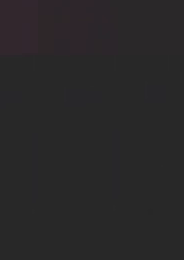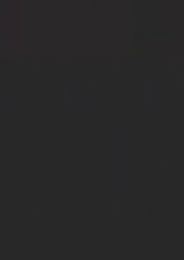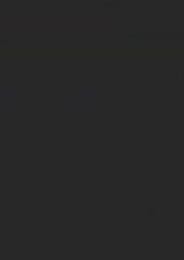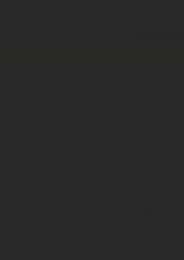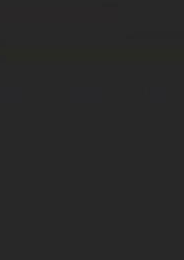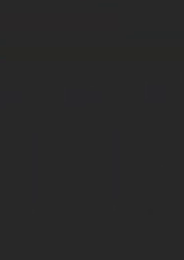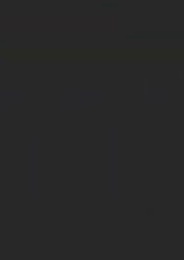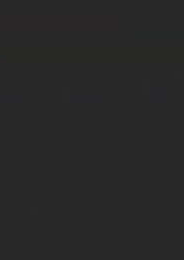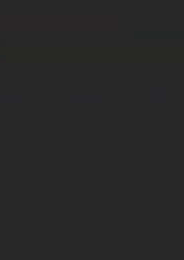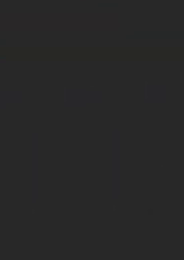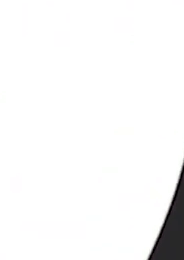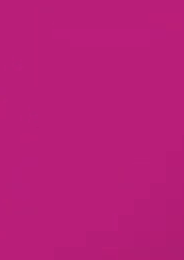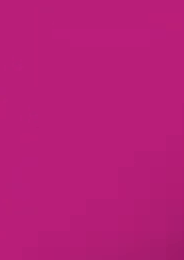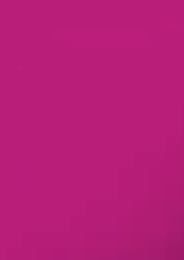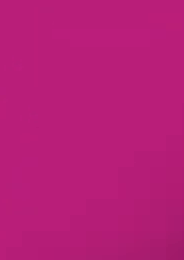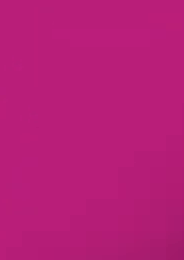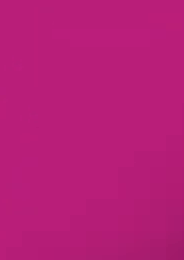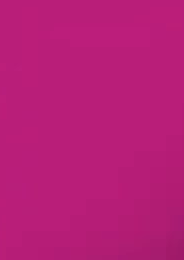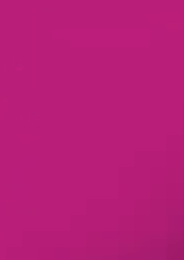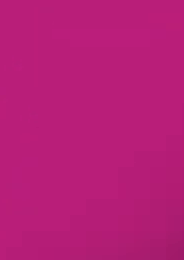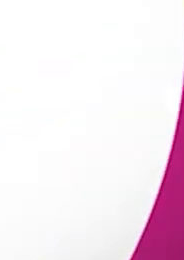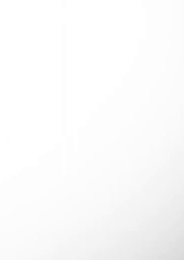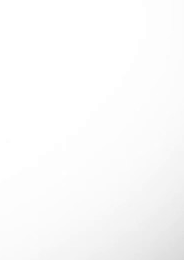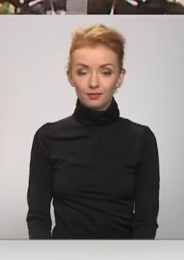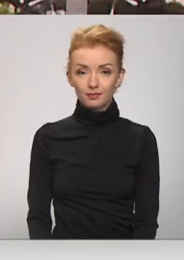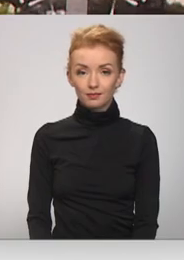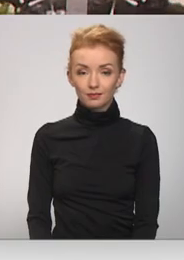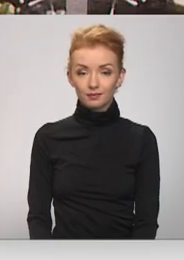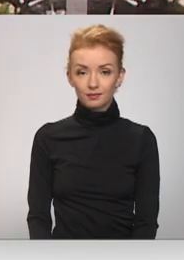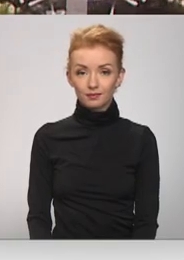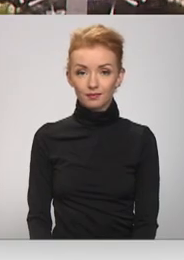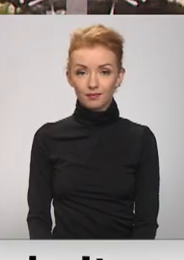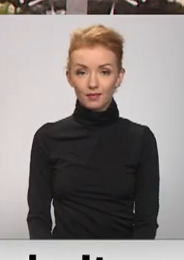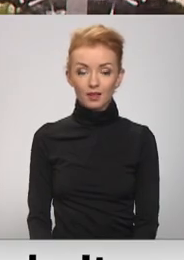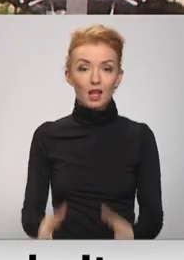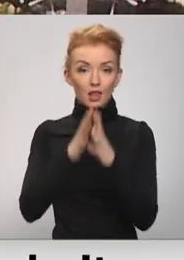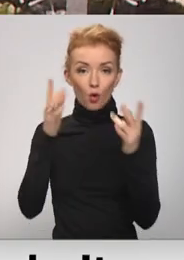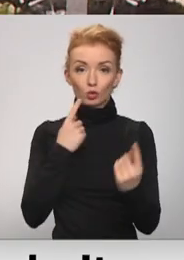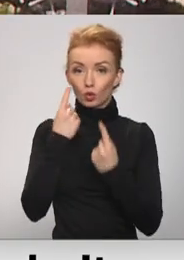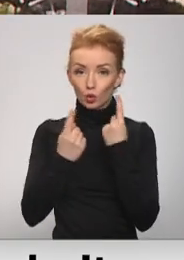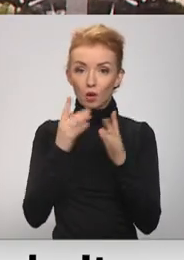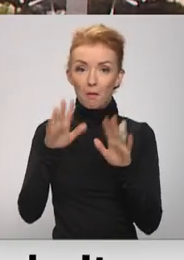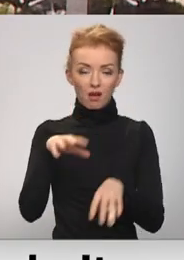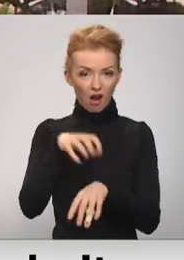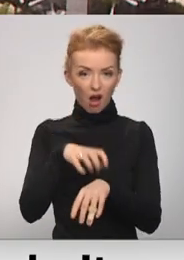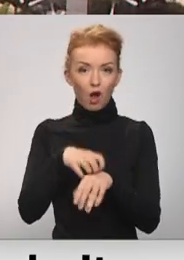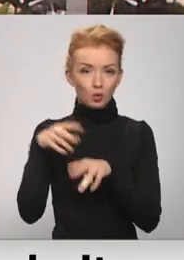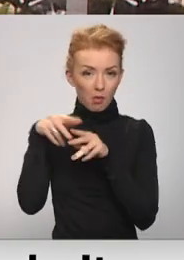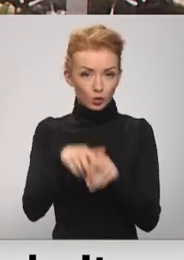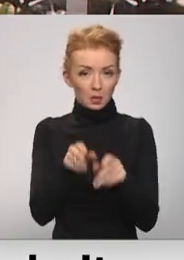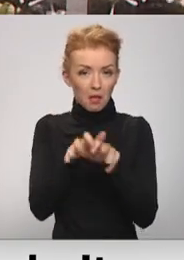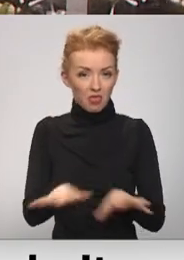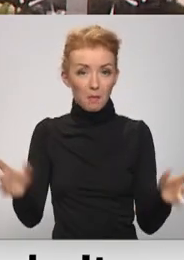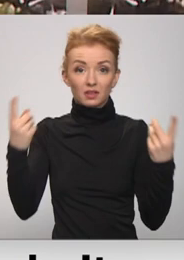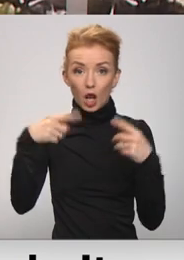Re, visi ēters ir te! Kaut arī daudz tiek runāts par ārštu pārslots pandēmijas laikā,